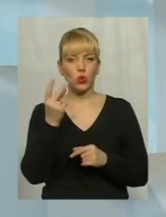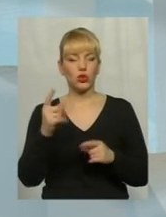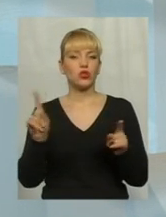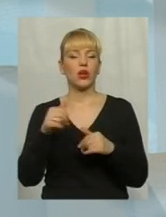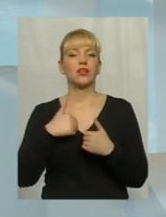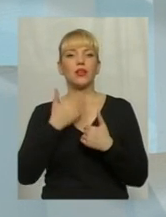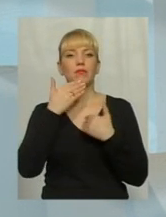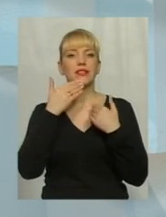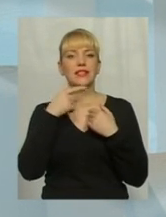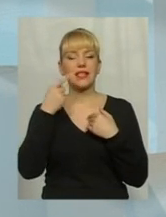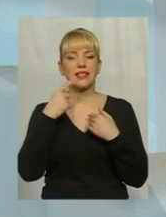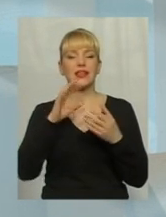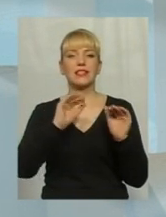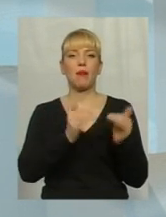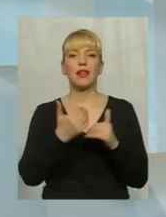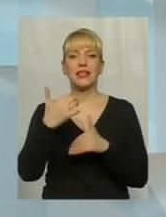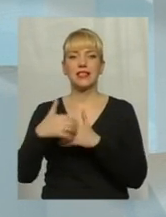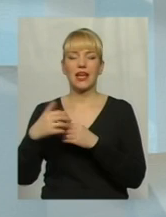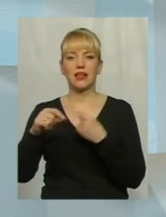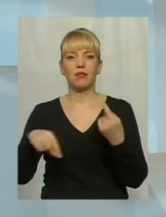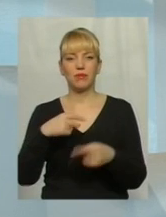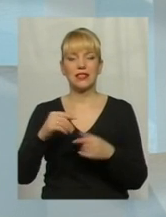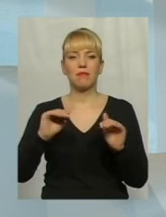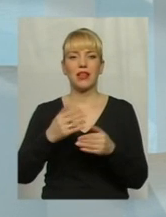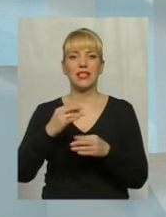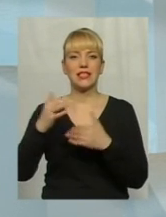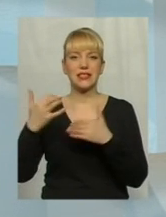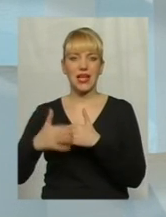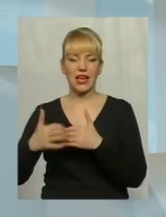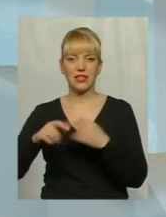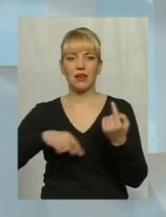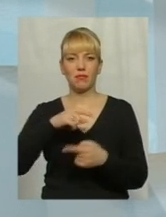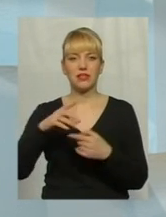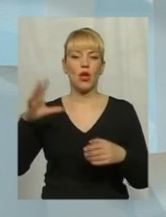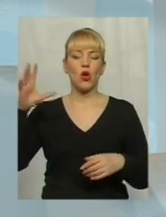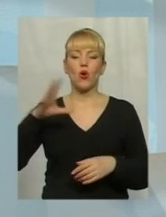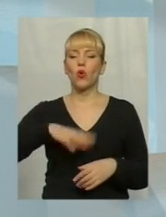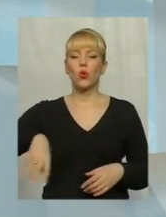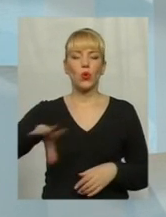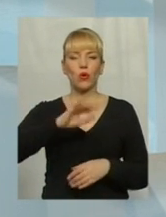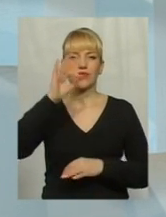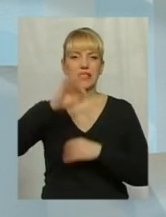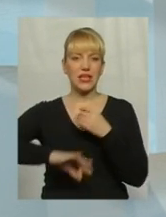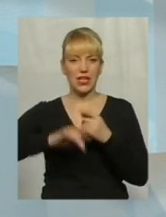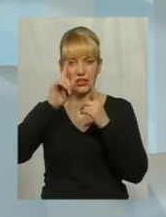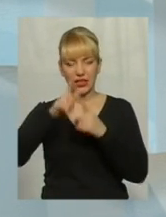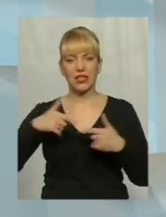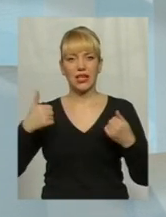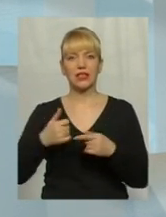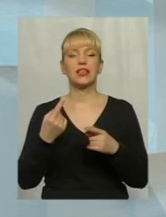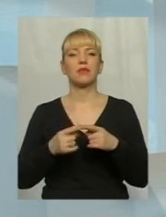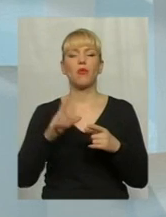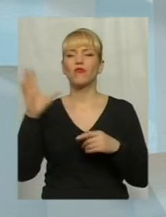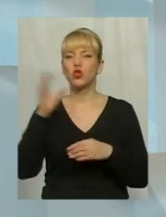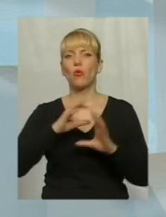хотіла сказати за малий і середній бізнес. Малий і середній бізнес кругом в західних країнах та по всьому світі. Власне, він на